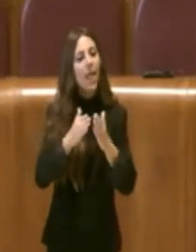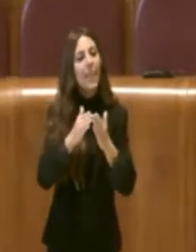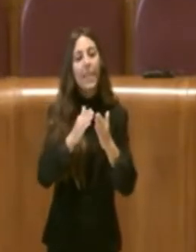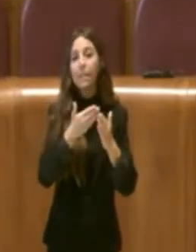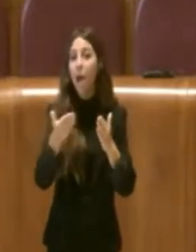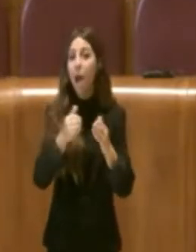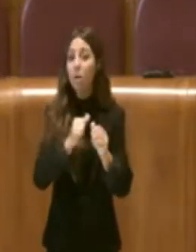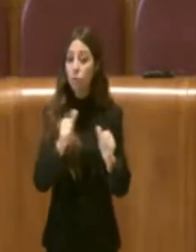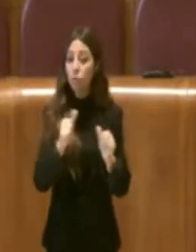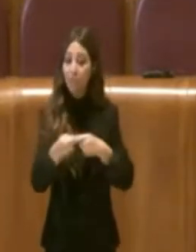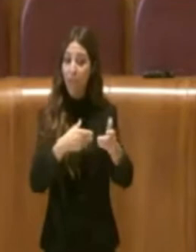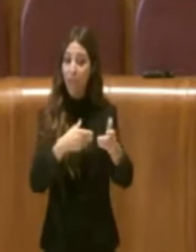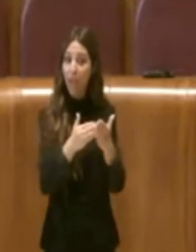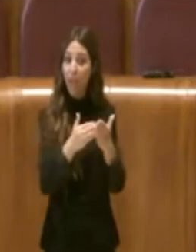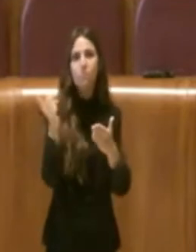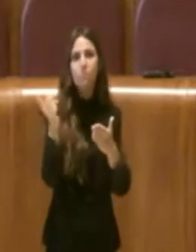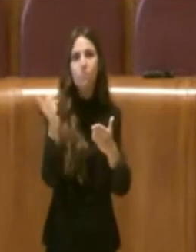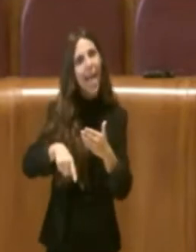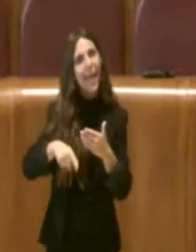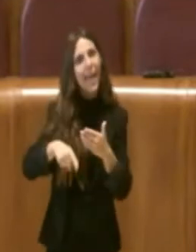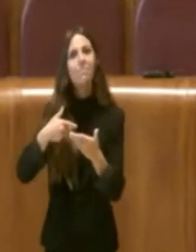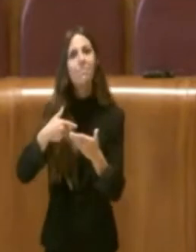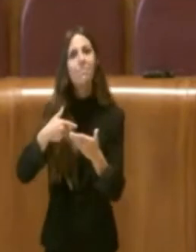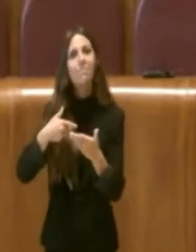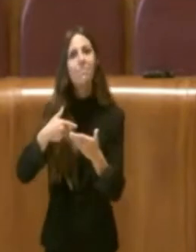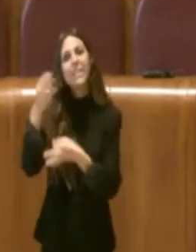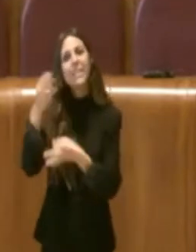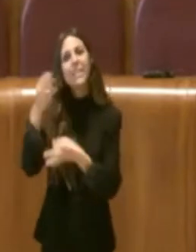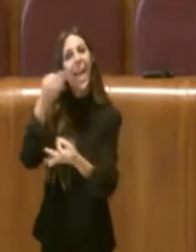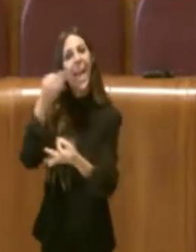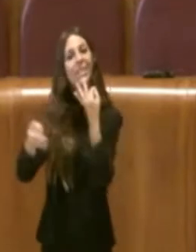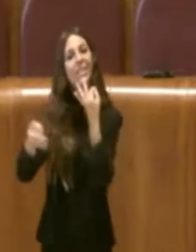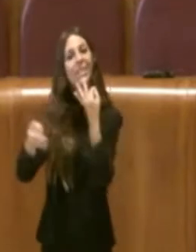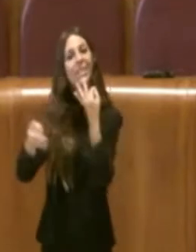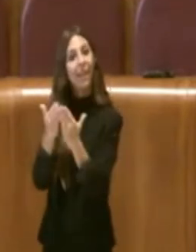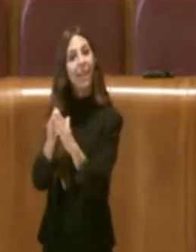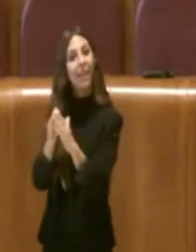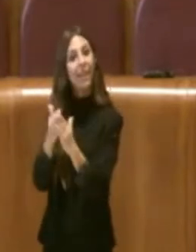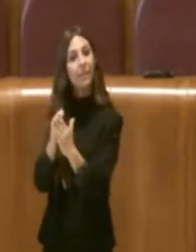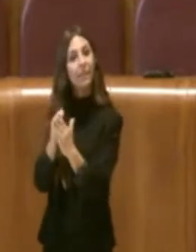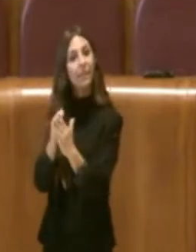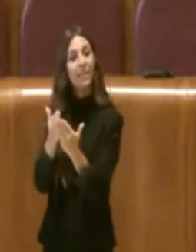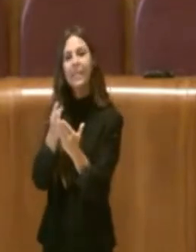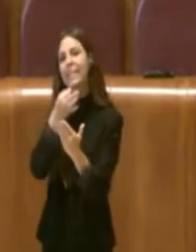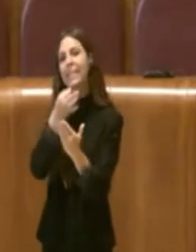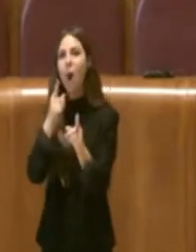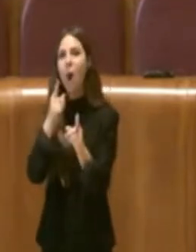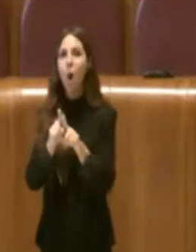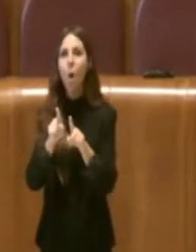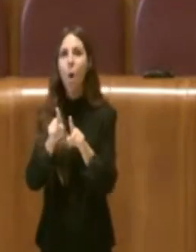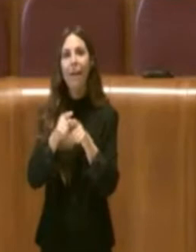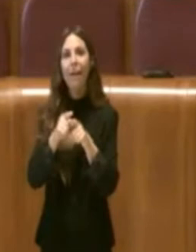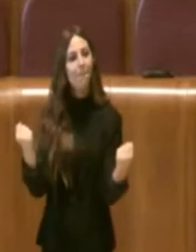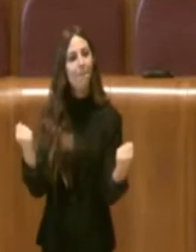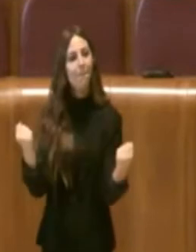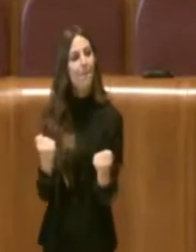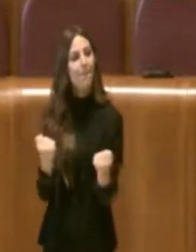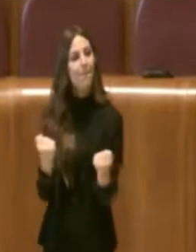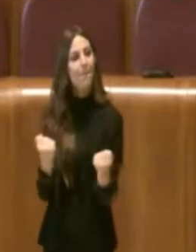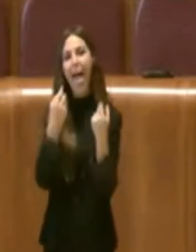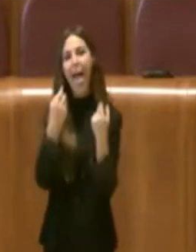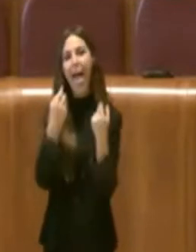dei libri ma anche la presentazione dei libri quindi facendo delle manifestazioni per cui